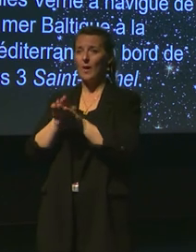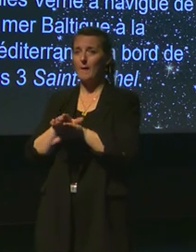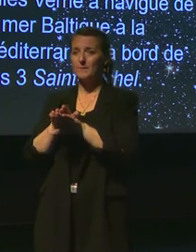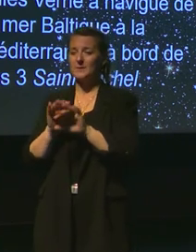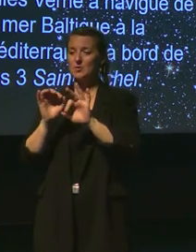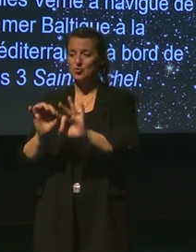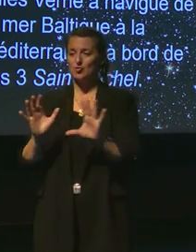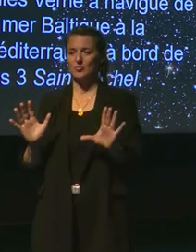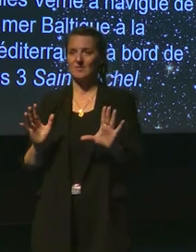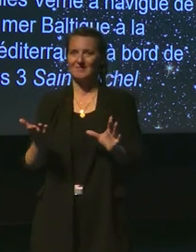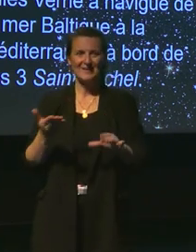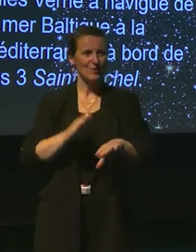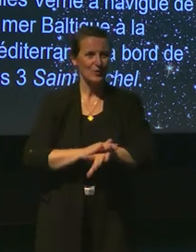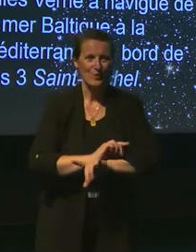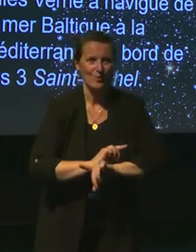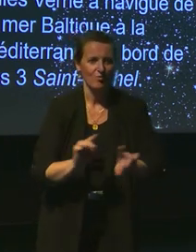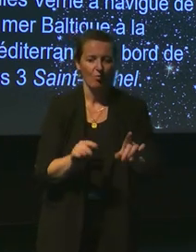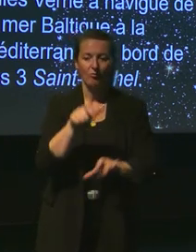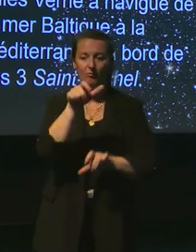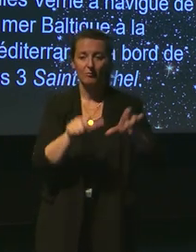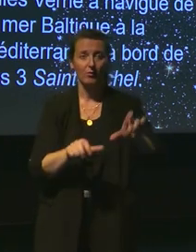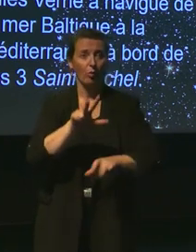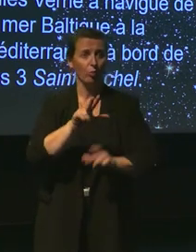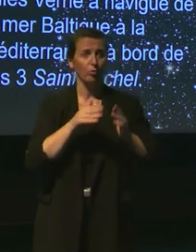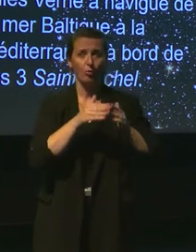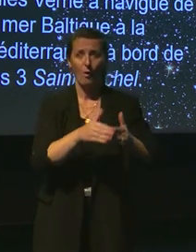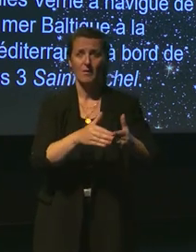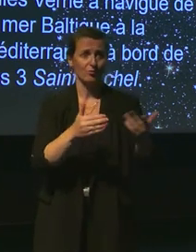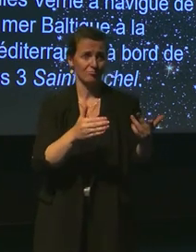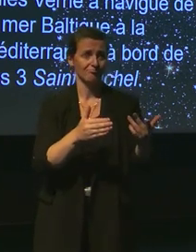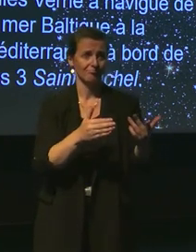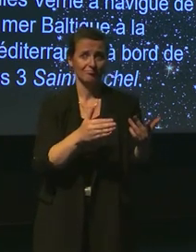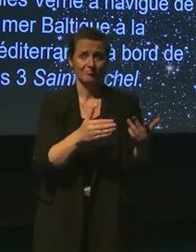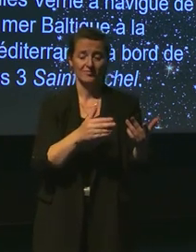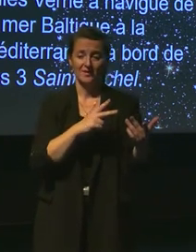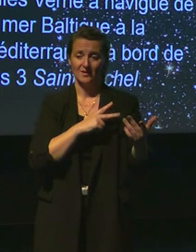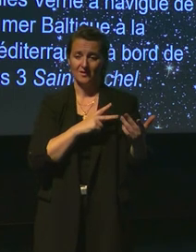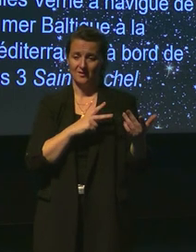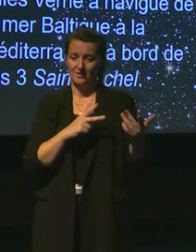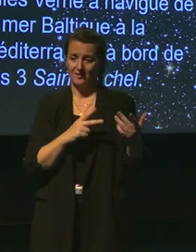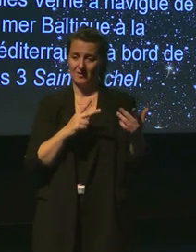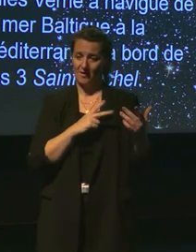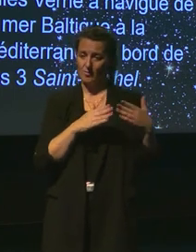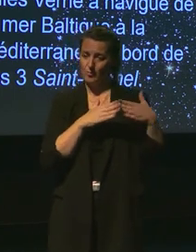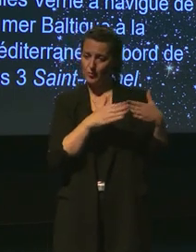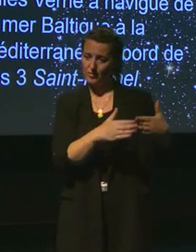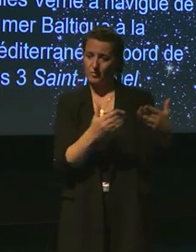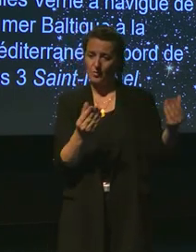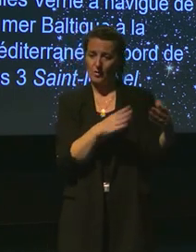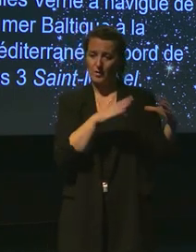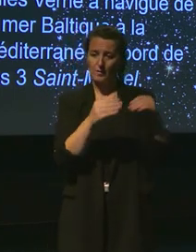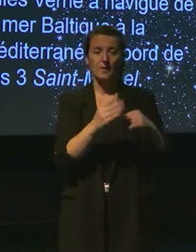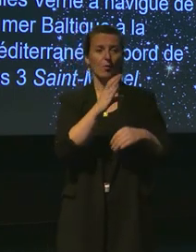En fait, ce n pas du tout le cas. C'est un gars qui a eu trois basseaux, successivement un boursé balai de 9 mètres, basé au